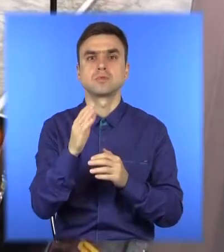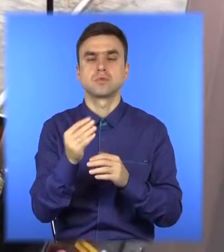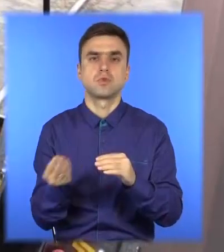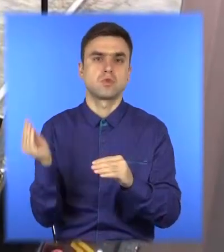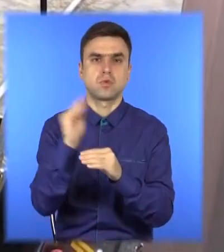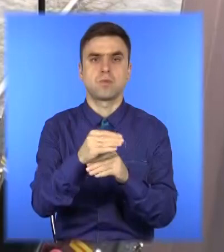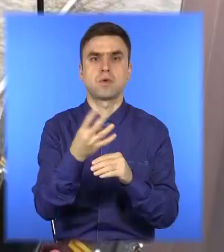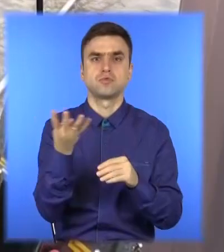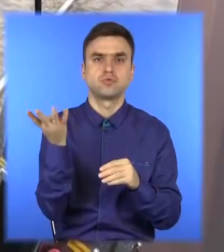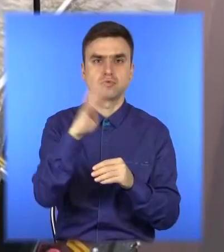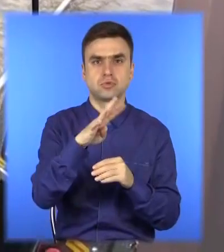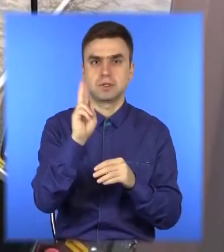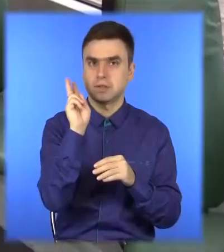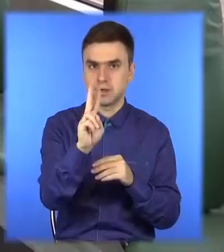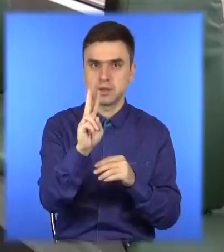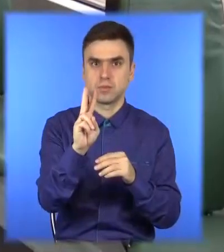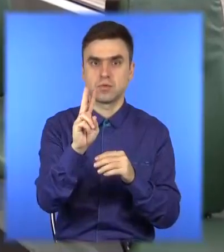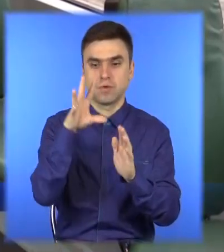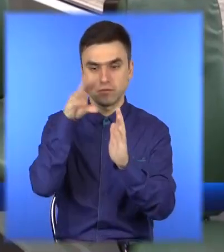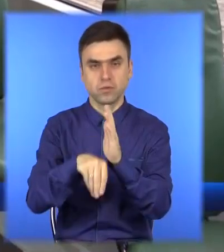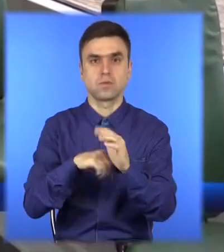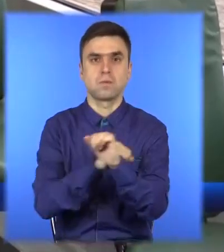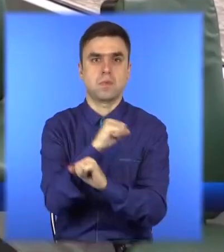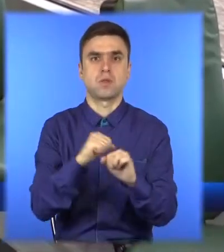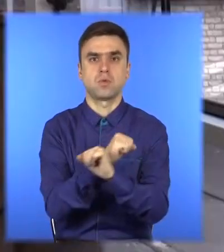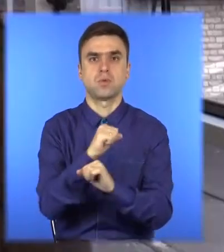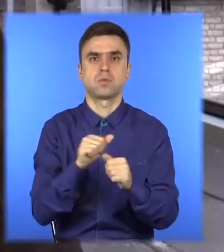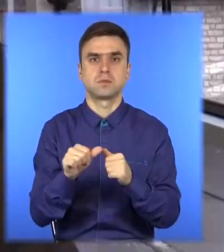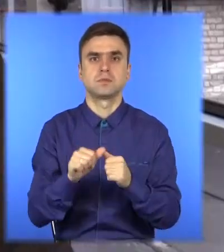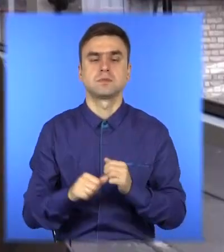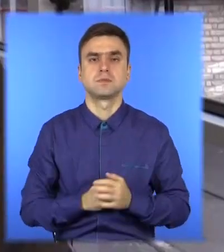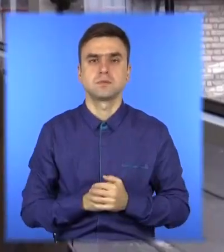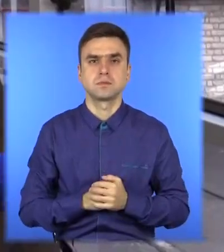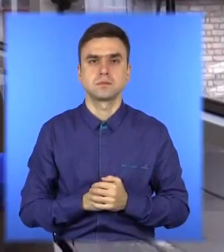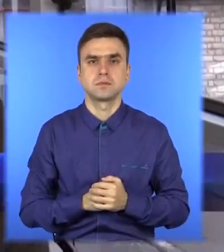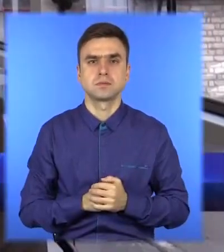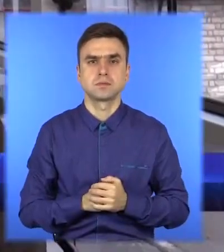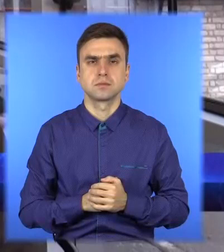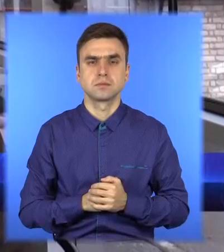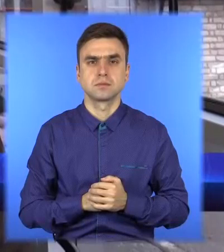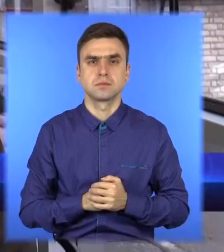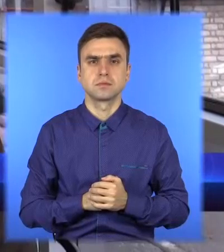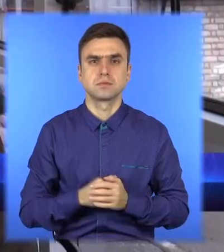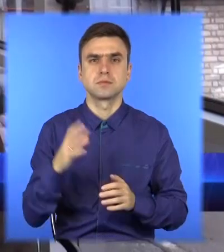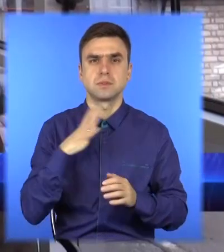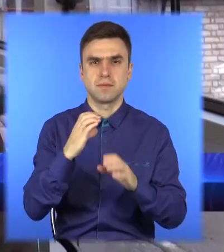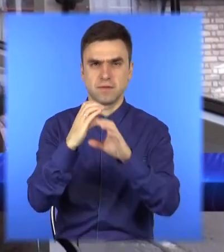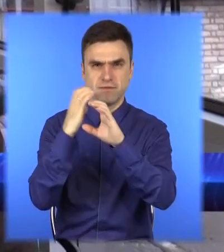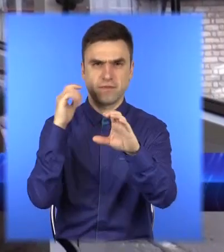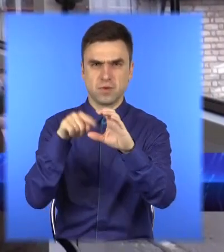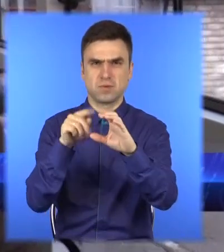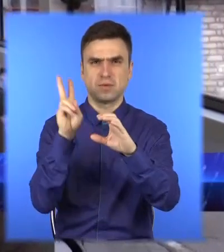гібридні тролейбуси із дизель-генераторною установкою. Приступили ми до вагону в кінці